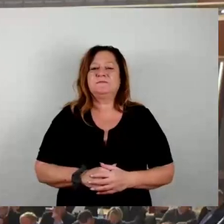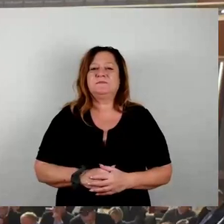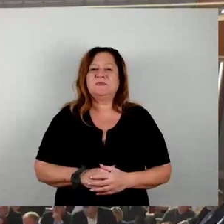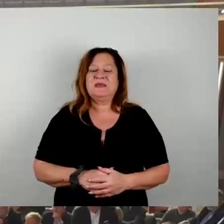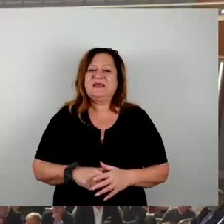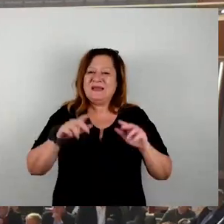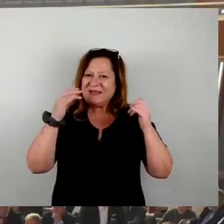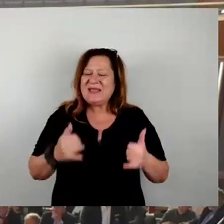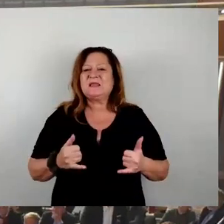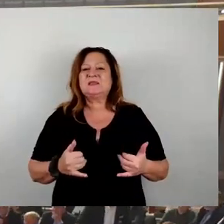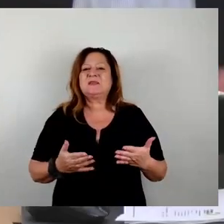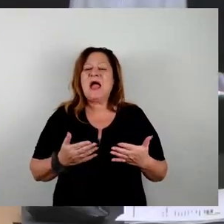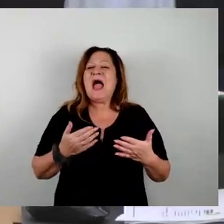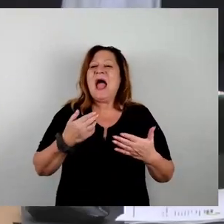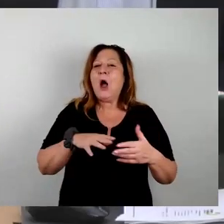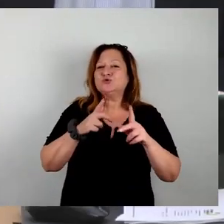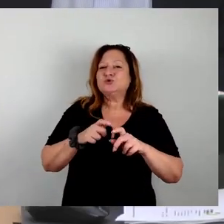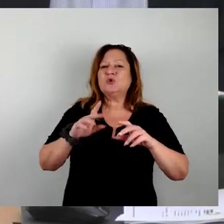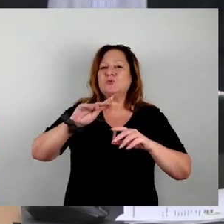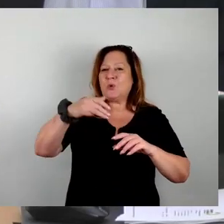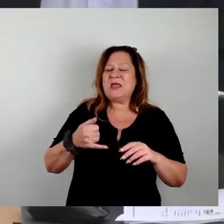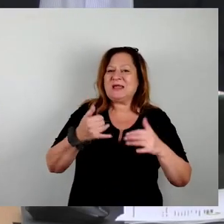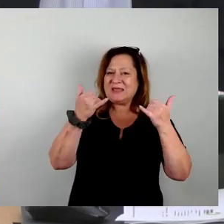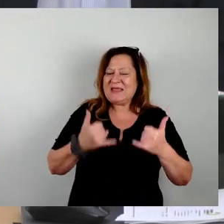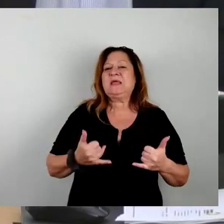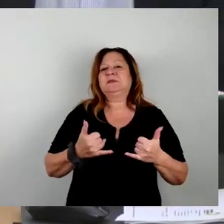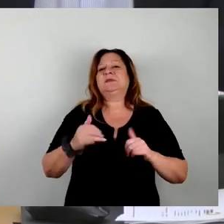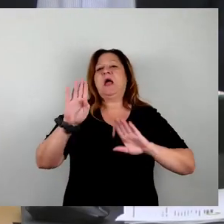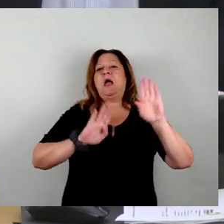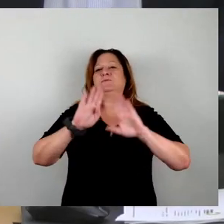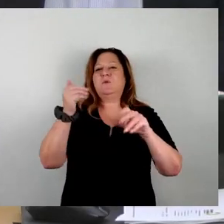federführenden Ausschussbericht. Wer dem folgen möchte, der darf es jetzt tun.